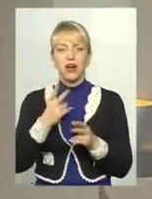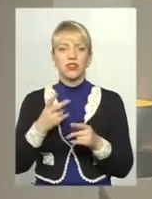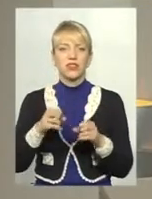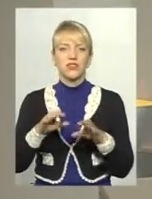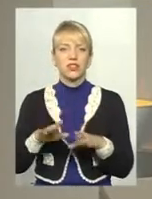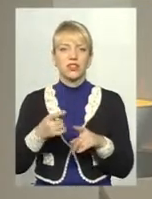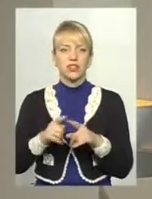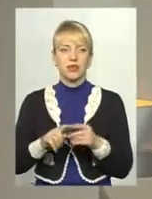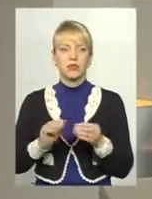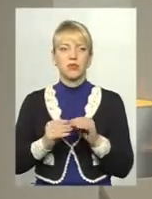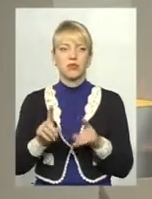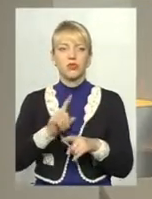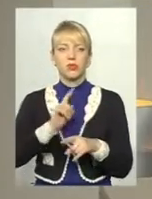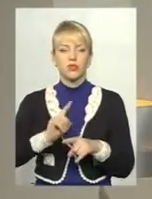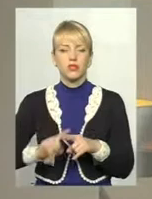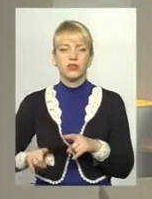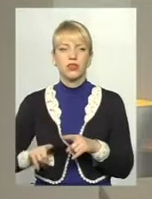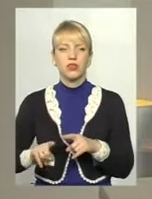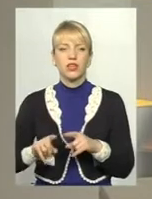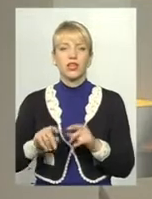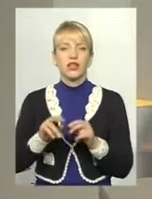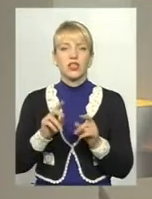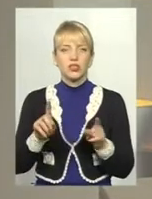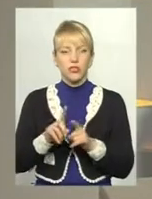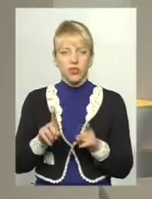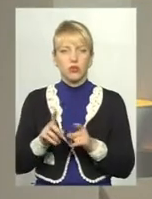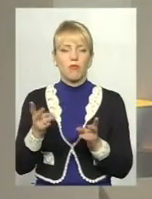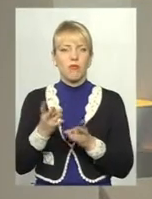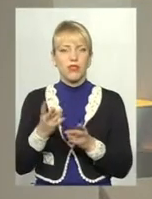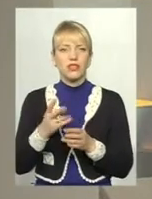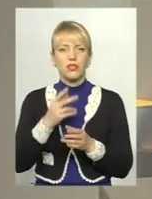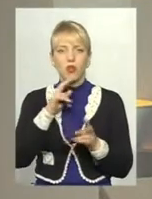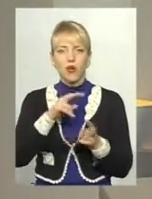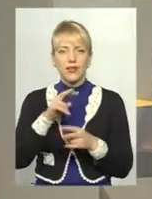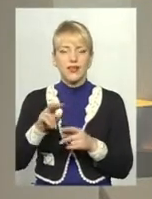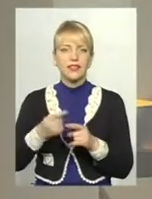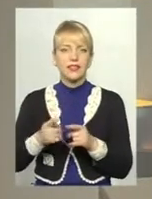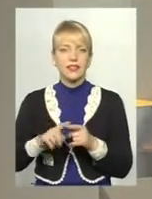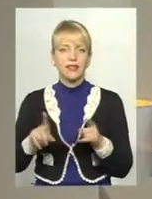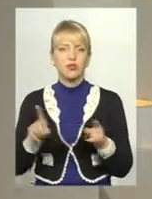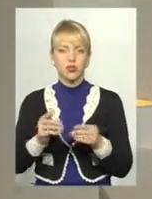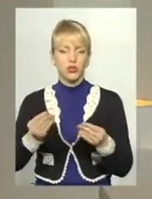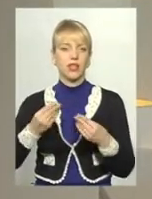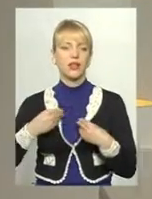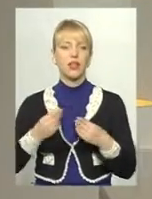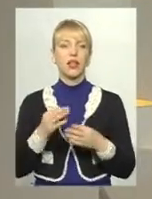швидко, все одно ми мусимо доглядати за тим, що нам дала природа і дала історія?